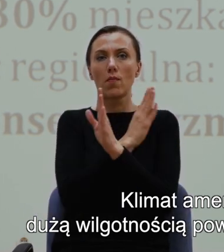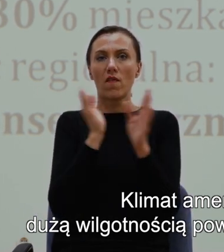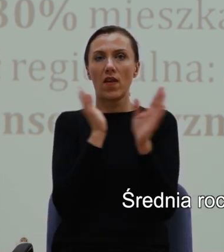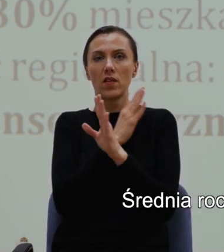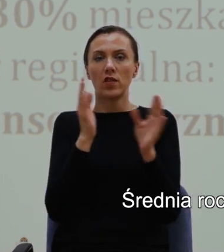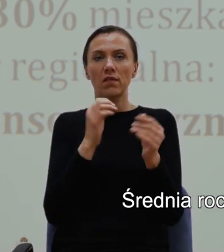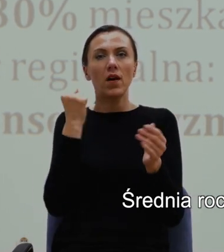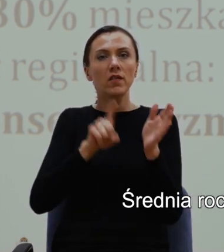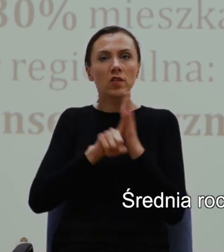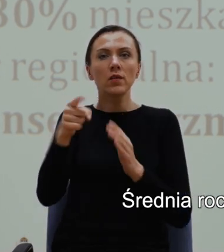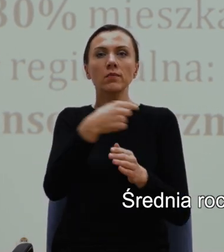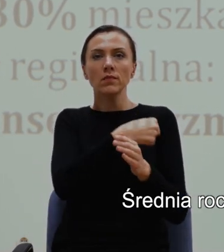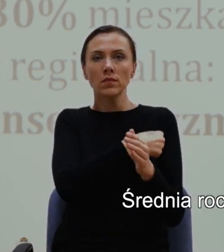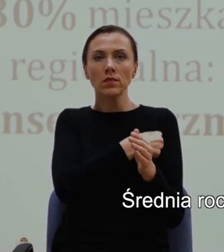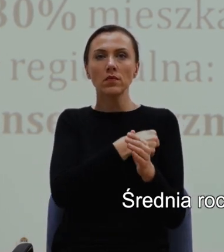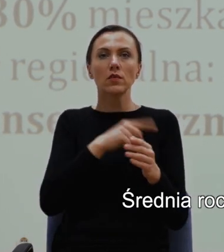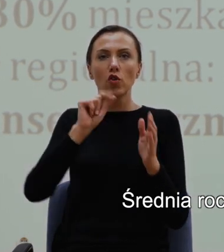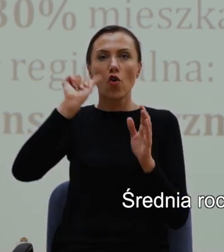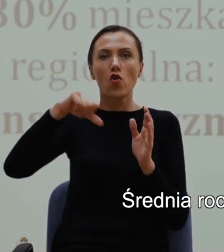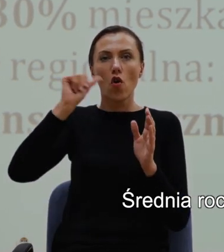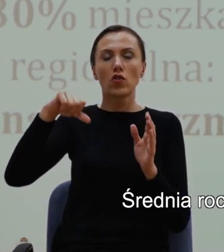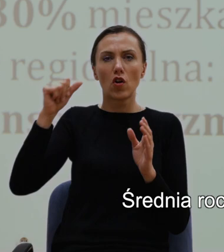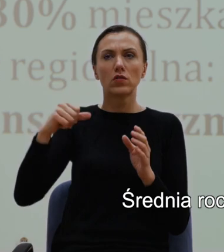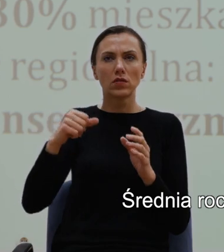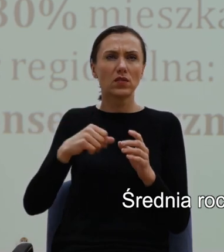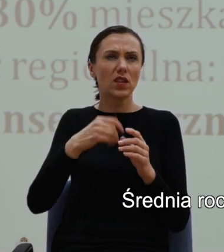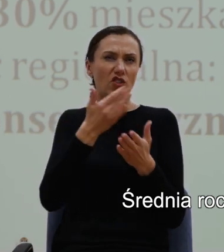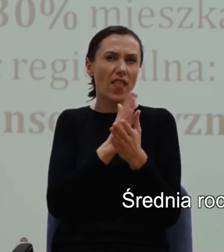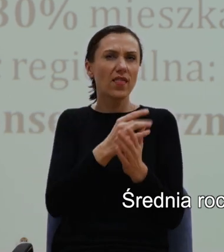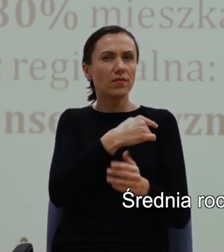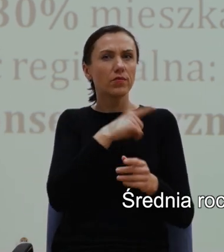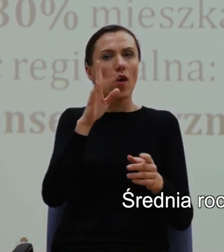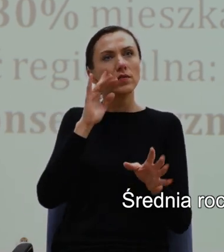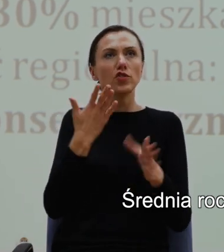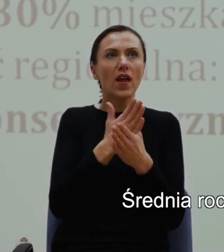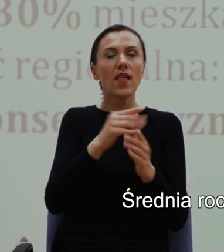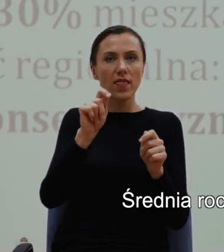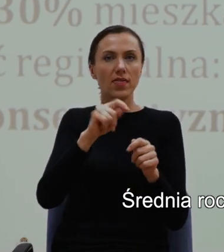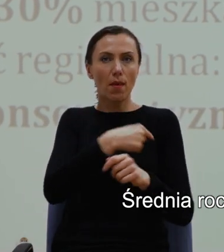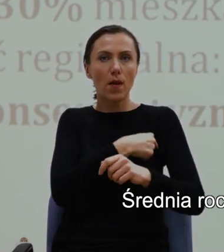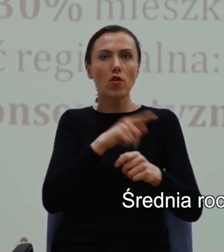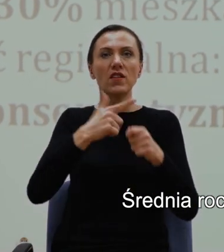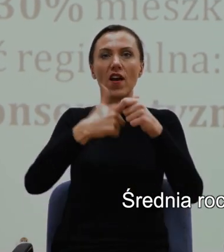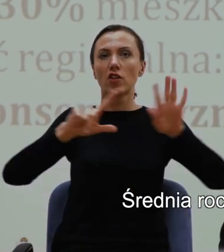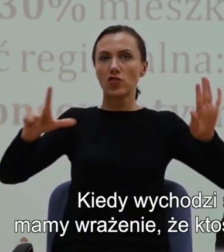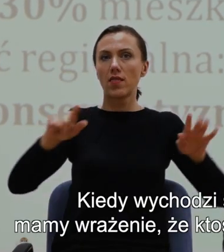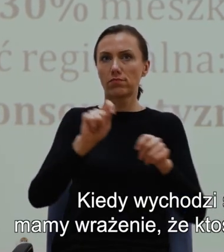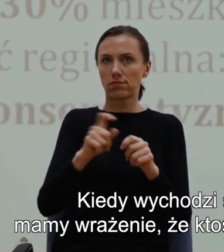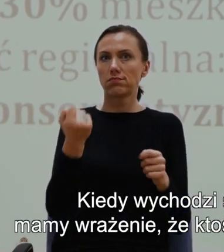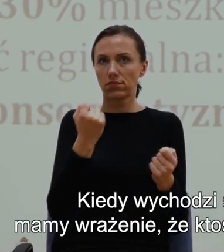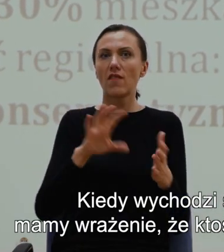temperaturami. Średnia roczna temperatura to 27 stopni Celsjusza, na przykład w Georgii.